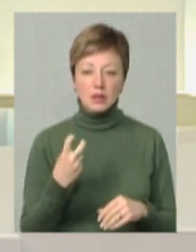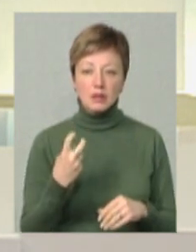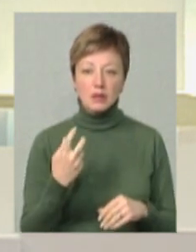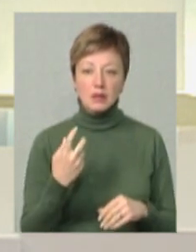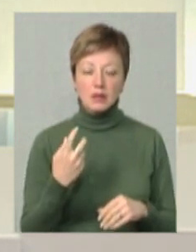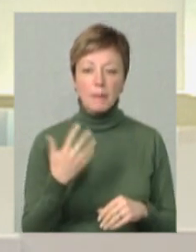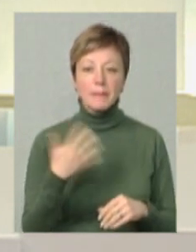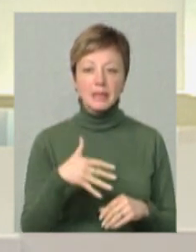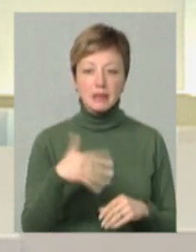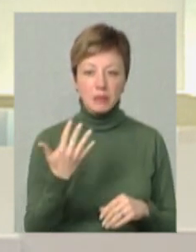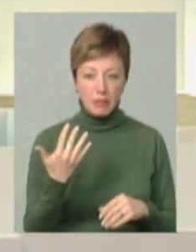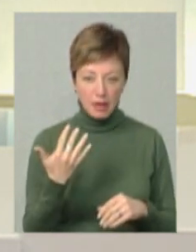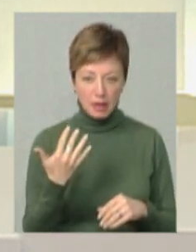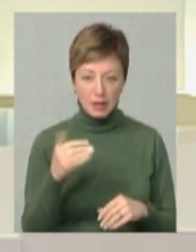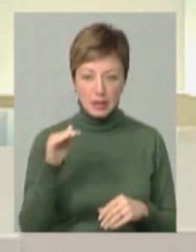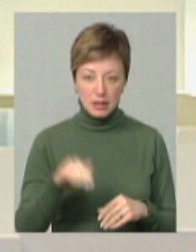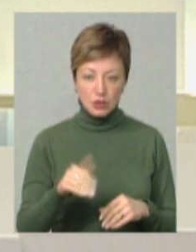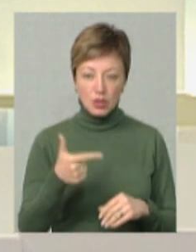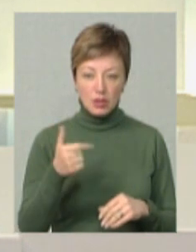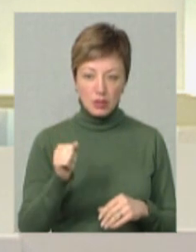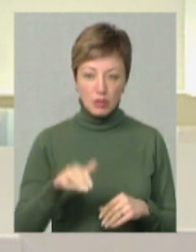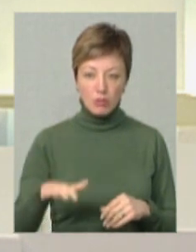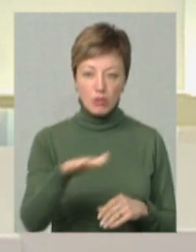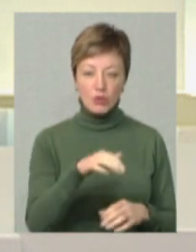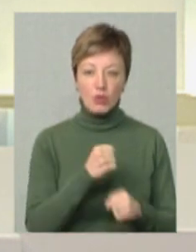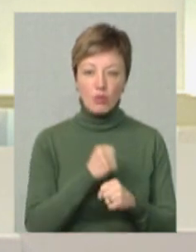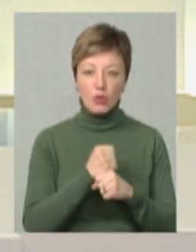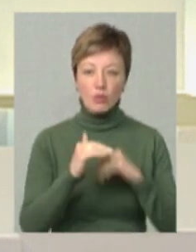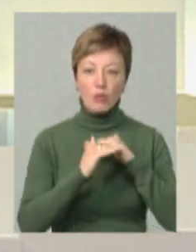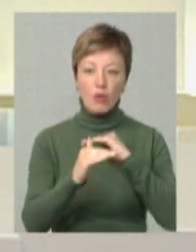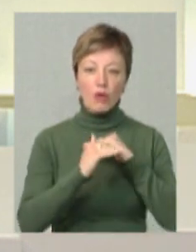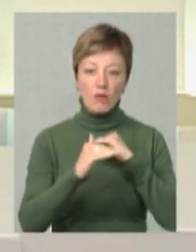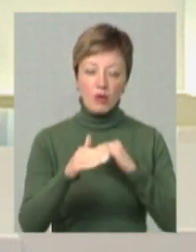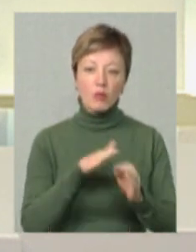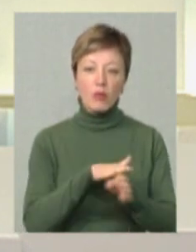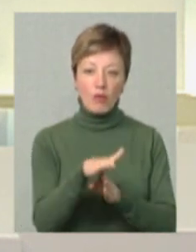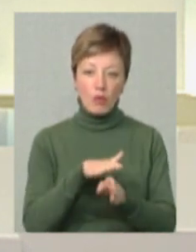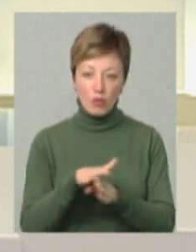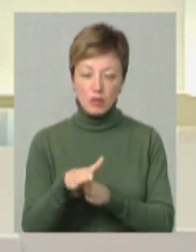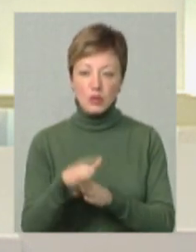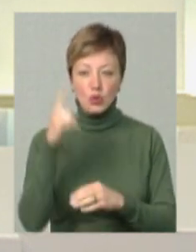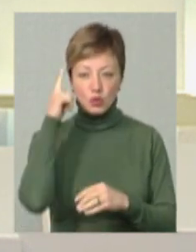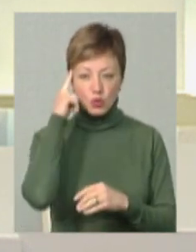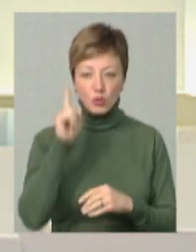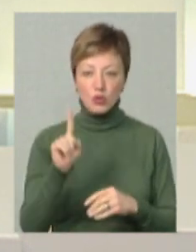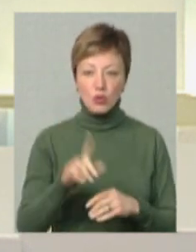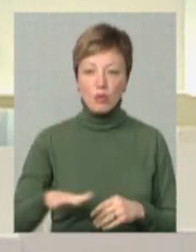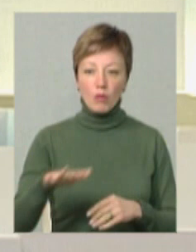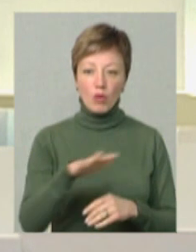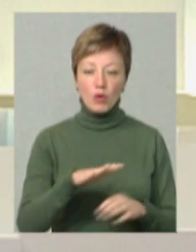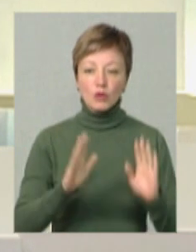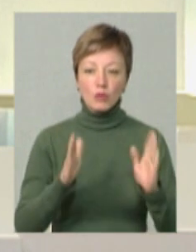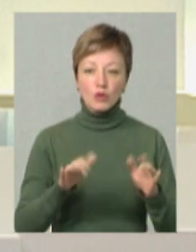тисяч гектарів. Роботи польові проводяться. Думаю, що площі будуть